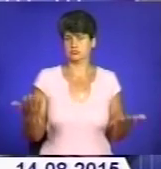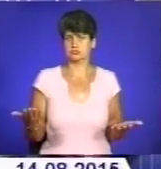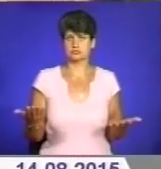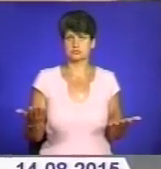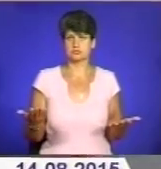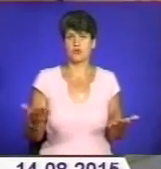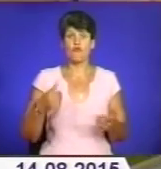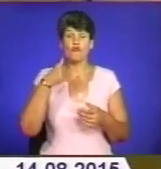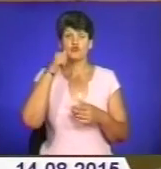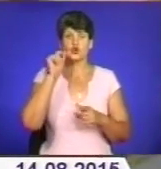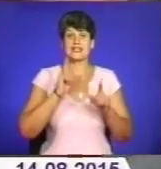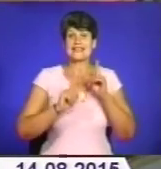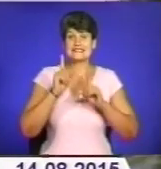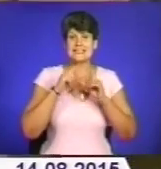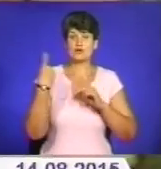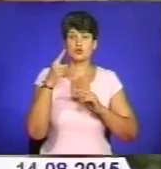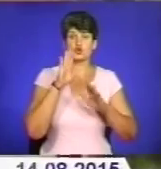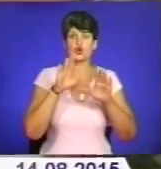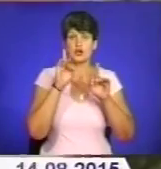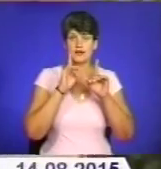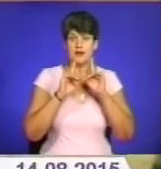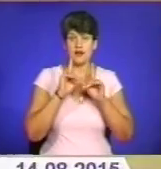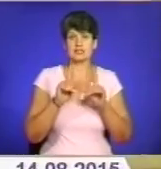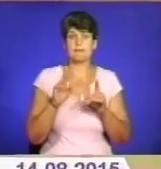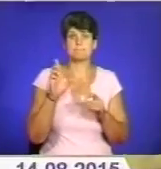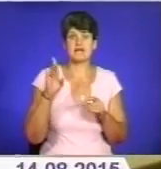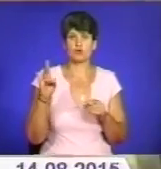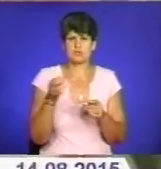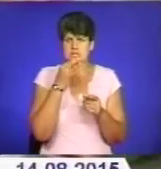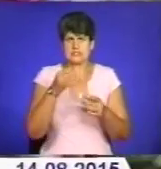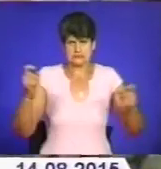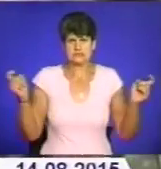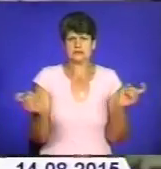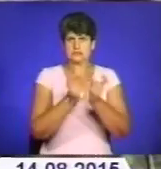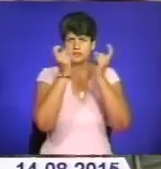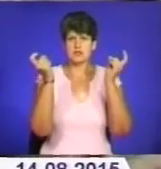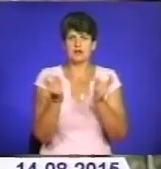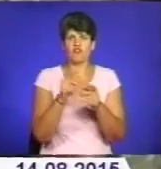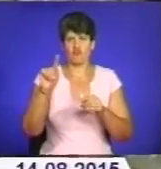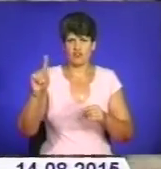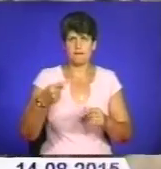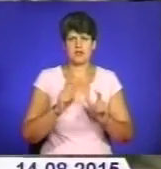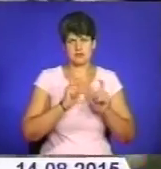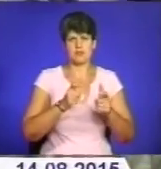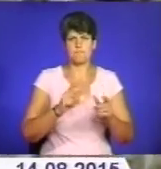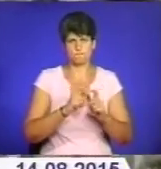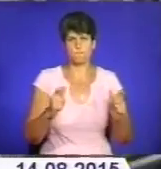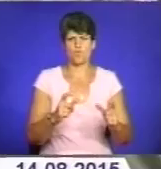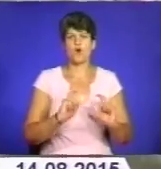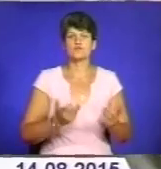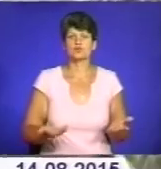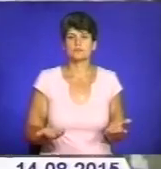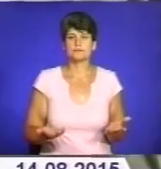Вчора на сесії обласної ради Бенько влаштував скандал, вимагаючи від працівників військомату таки вручити йому повістку.